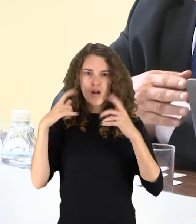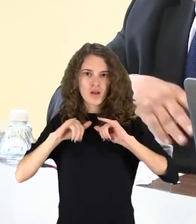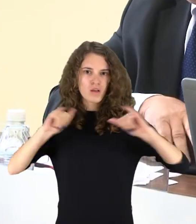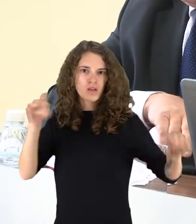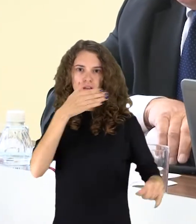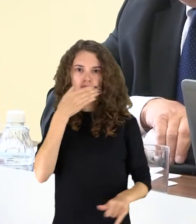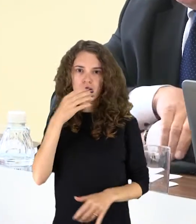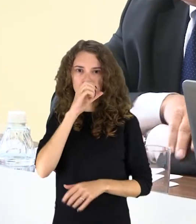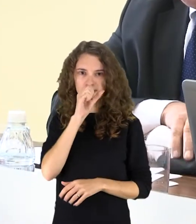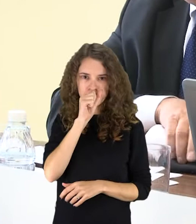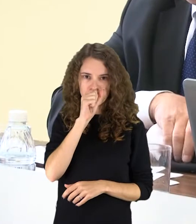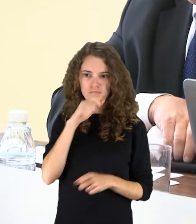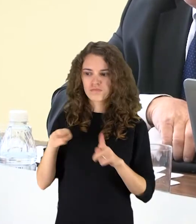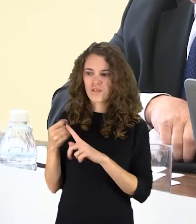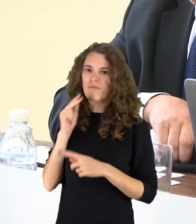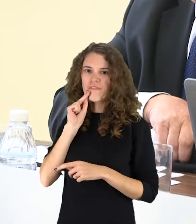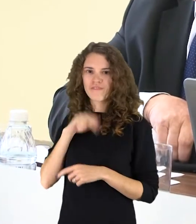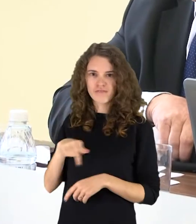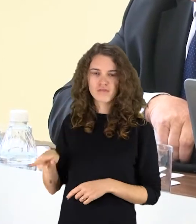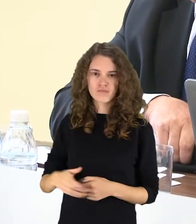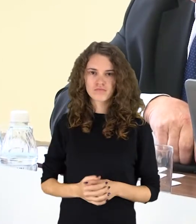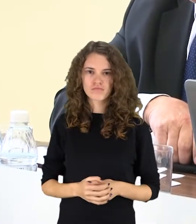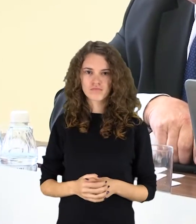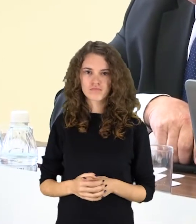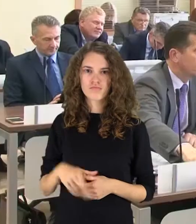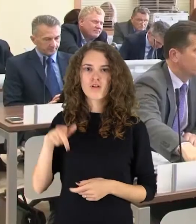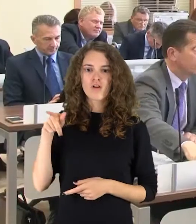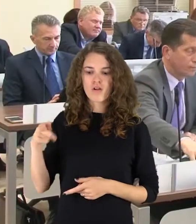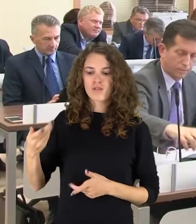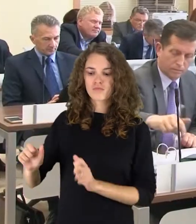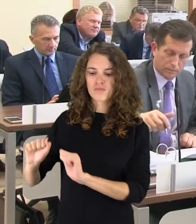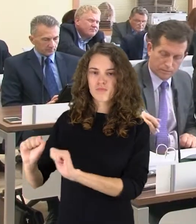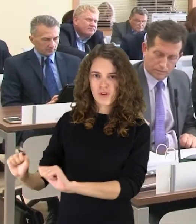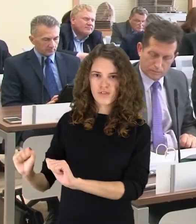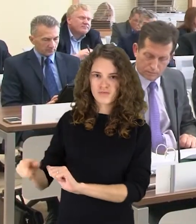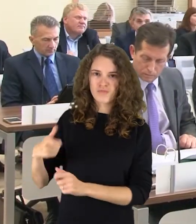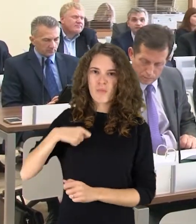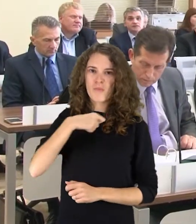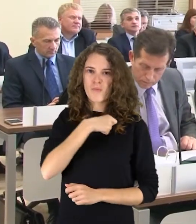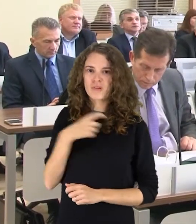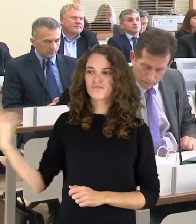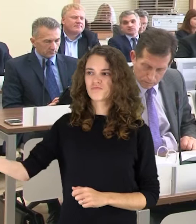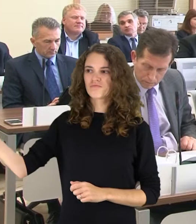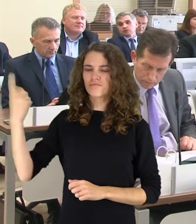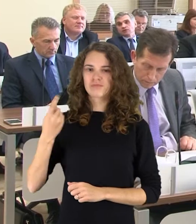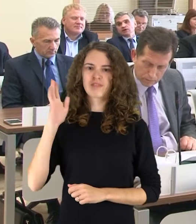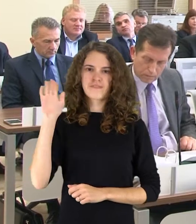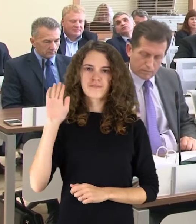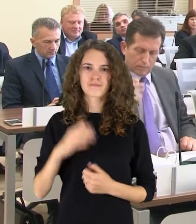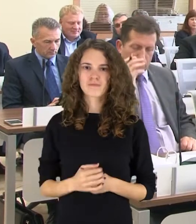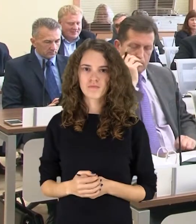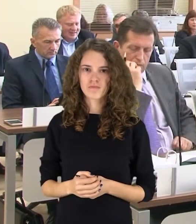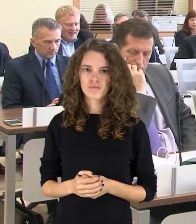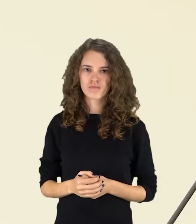informacijos neviešinimų buvo apkaltintas ir pats rajono meras Antanas Bezaras. Tribūnoje žodį tarės vicemeras Elgis Mačiulis politikams patikė